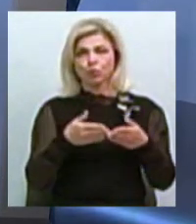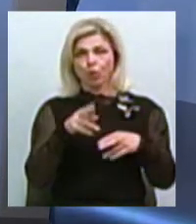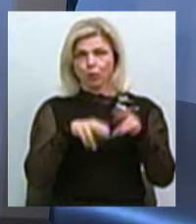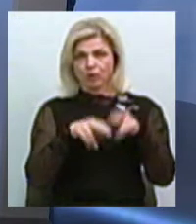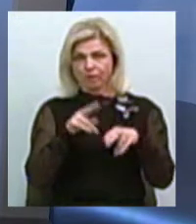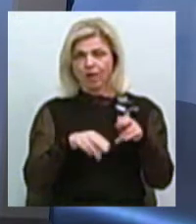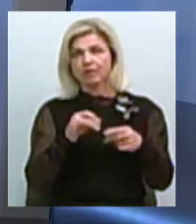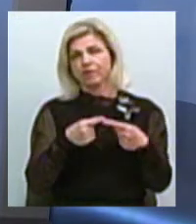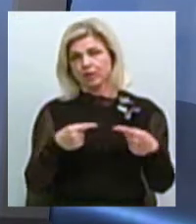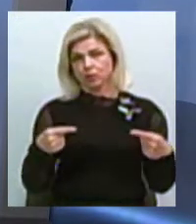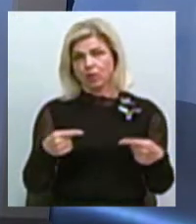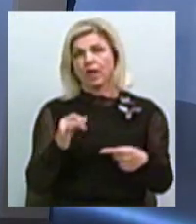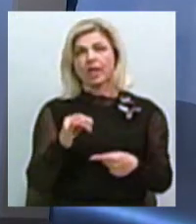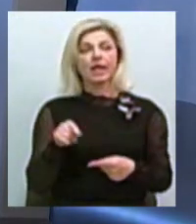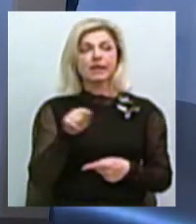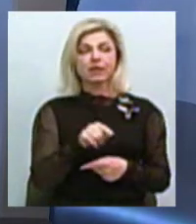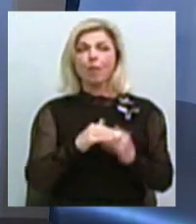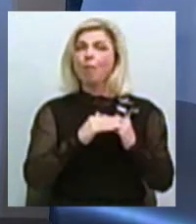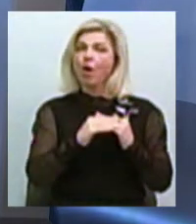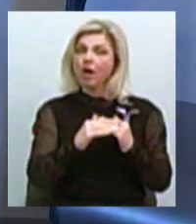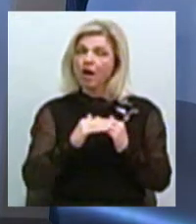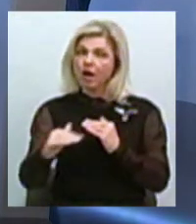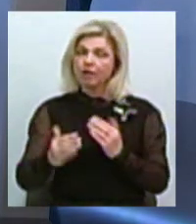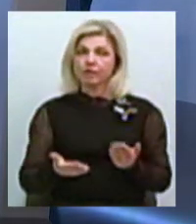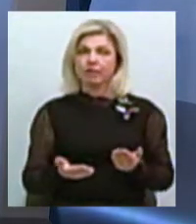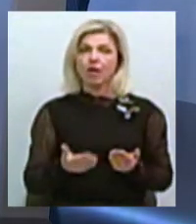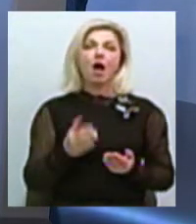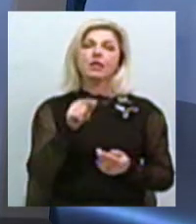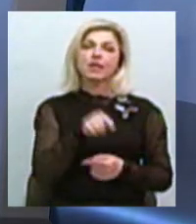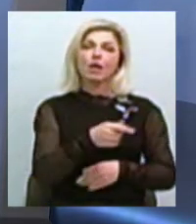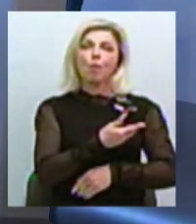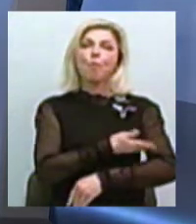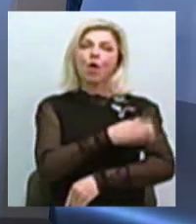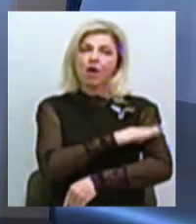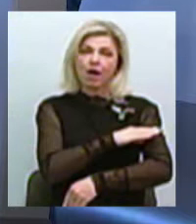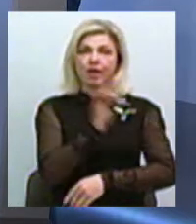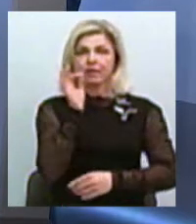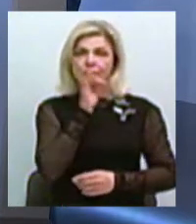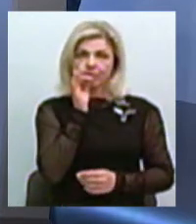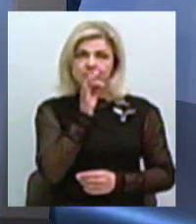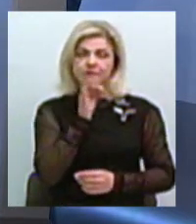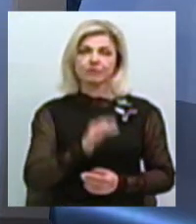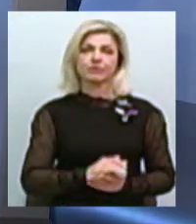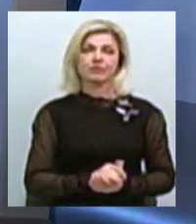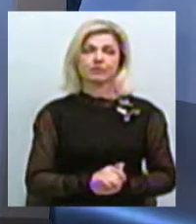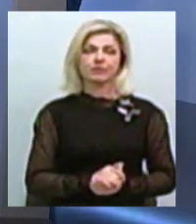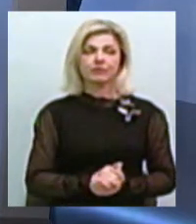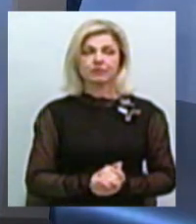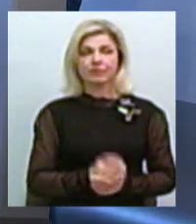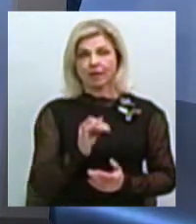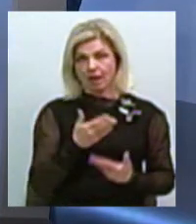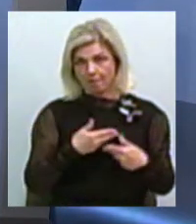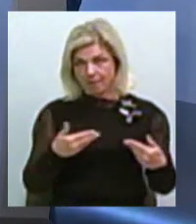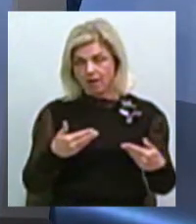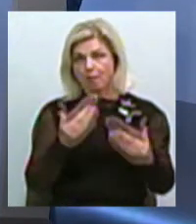і таке інше. Але ті ж поляки... Ті ж поляки, ті ж німці, і саме, мабуть, і ми вже